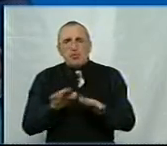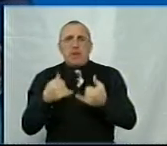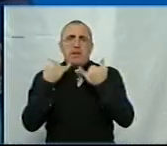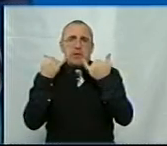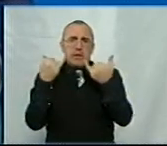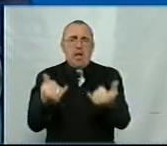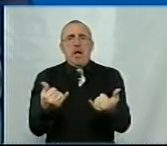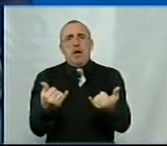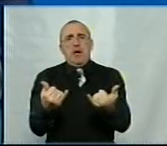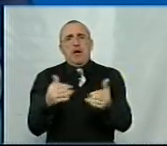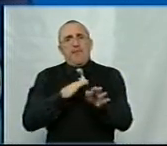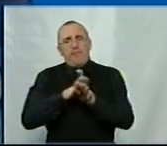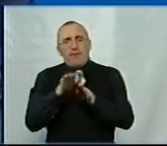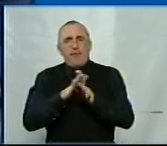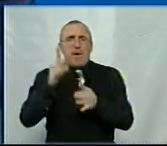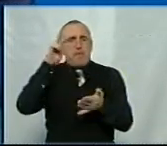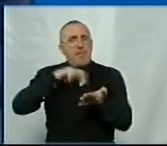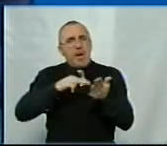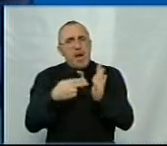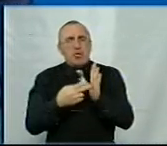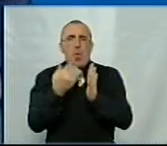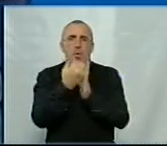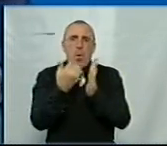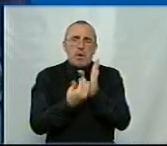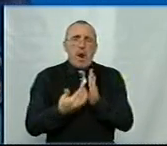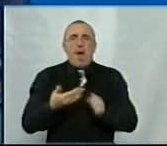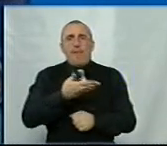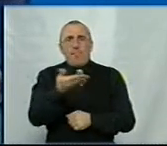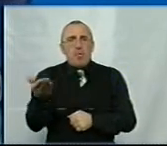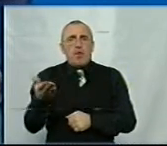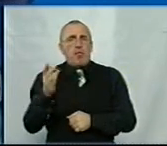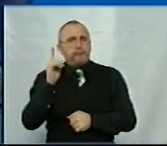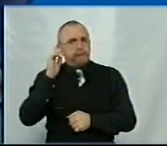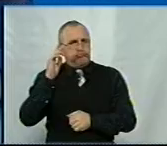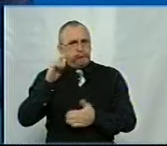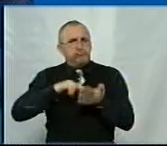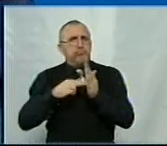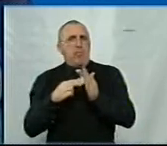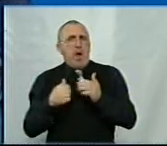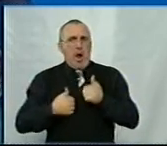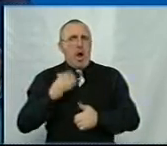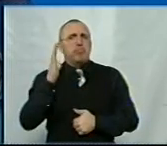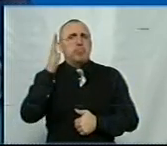виконати заплановані програми, а вони амбітні, вони